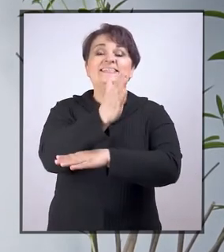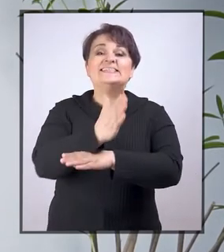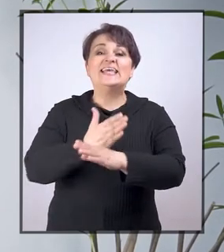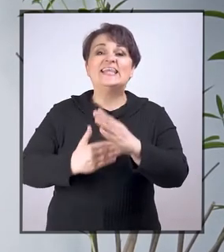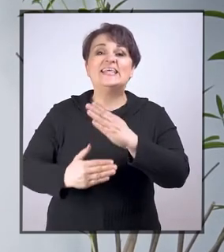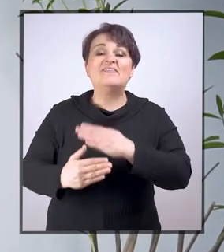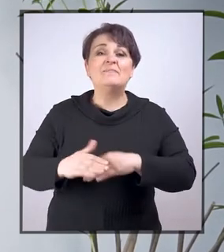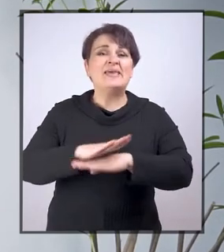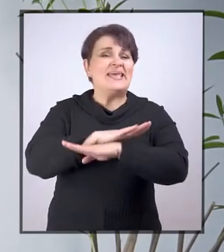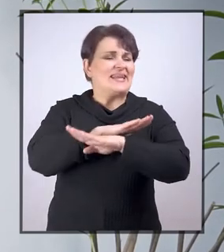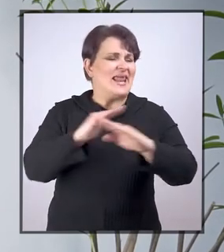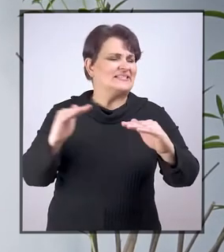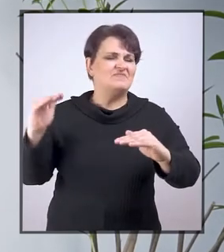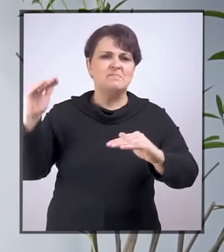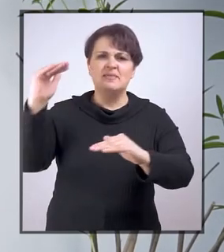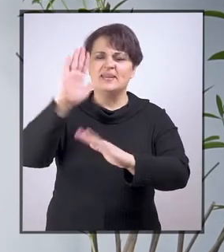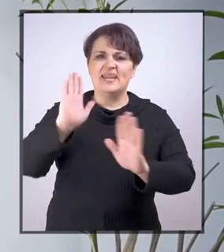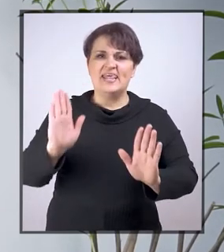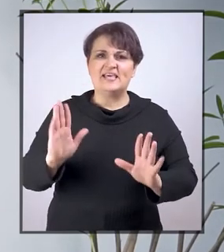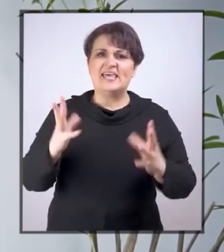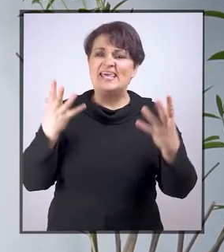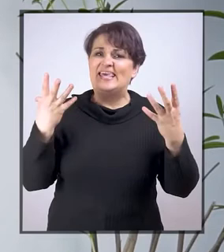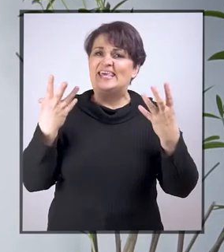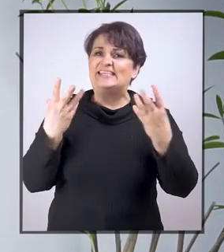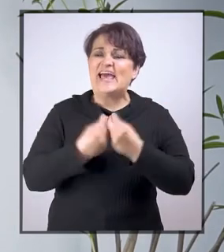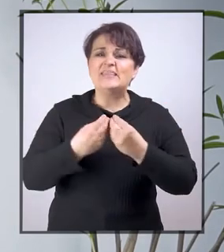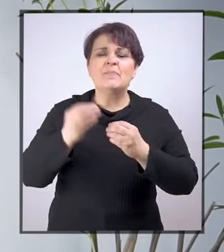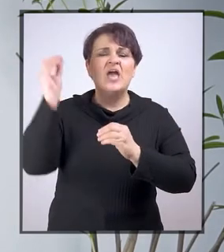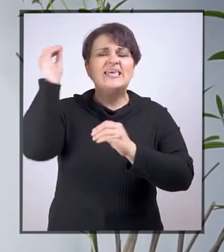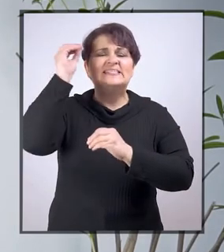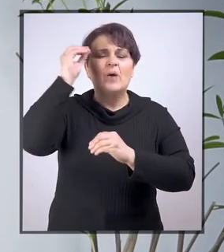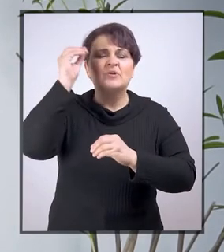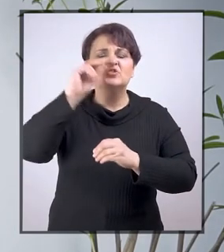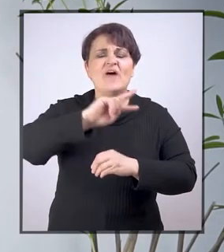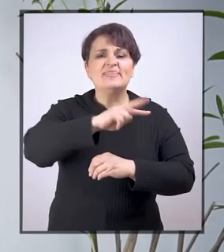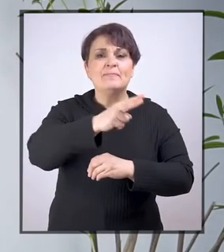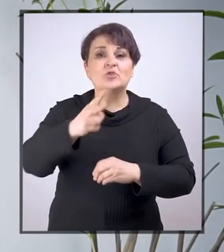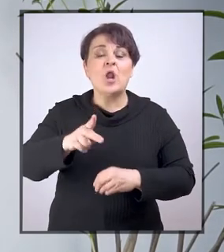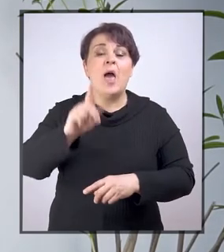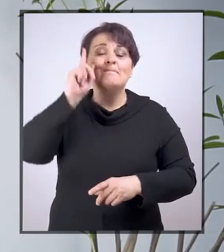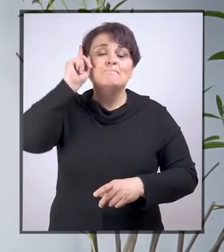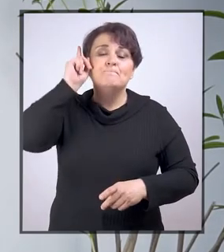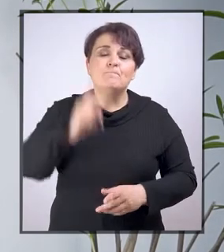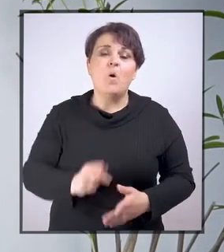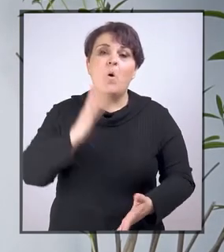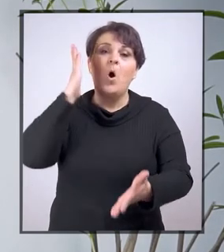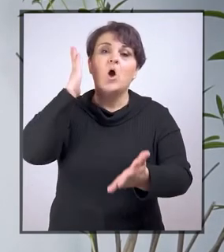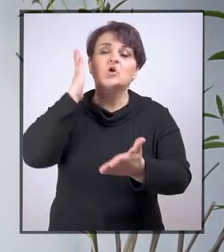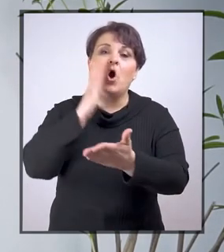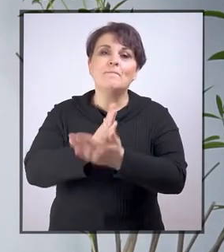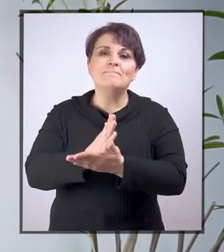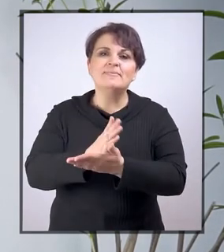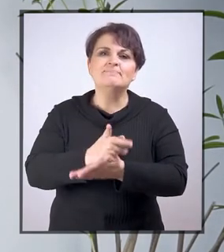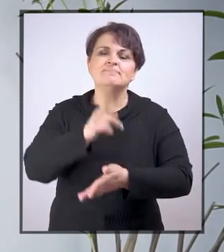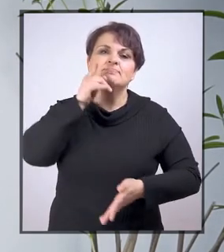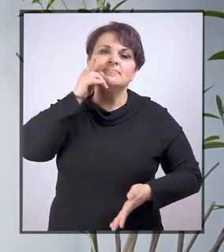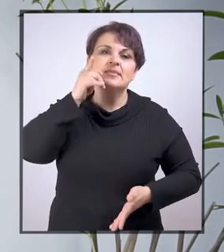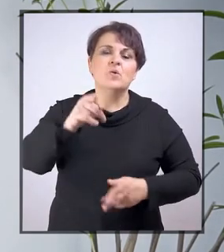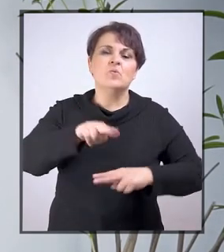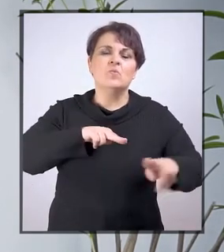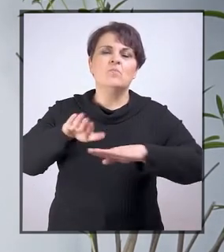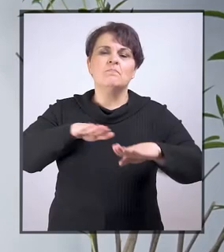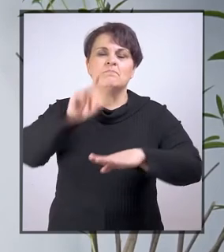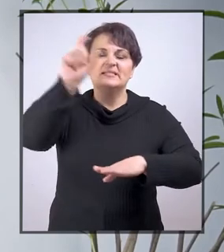invaliditetom na svim nivojima, zajedno sa obrazovanjem drugih, mora biti na Ministarstvu